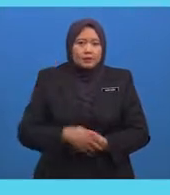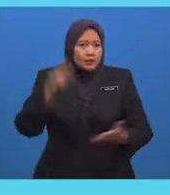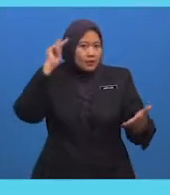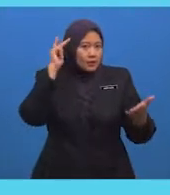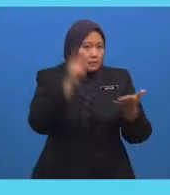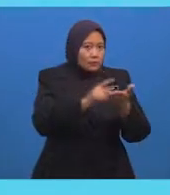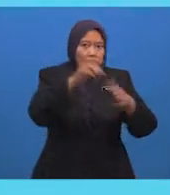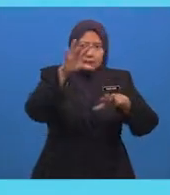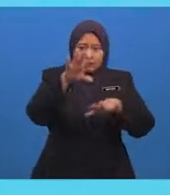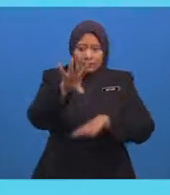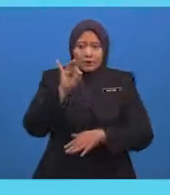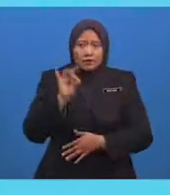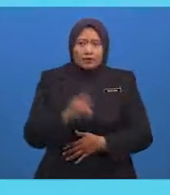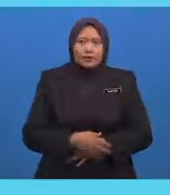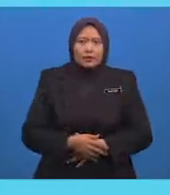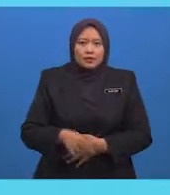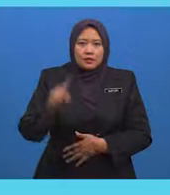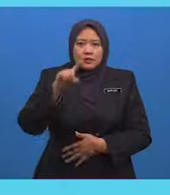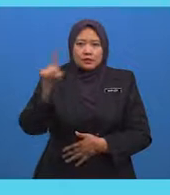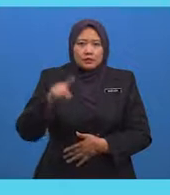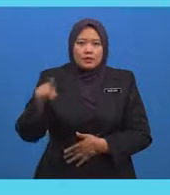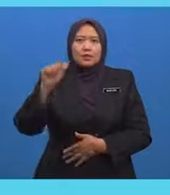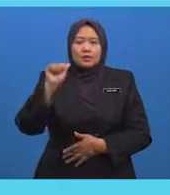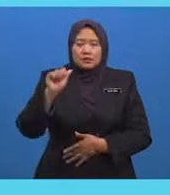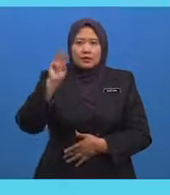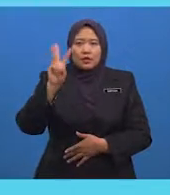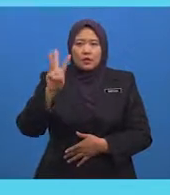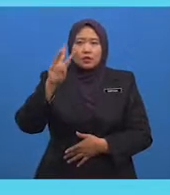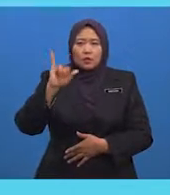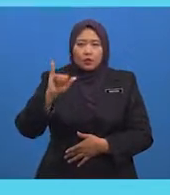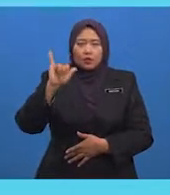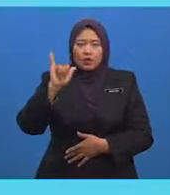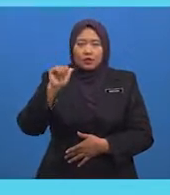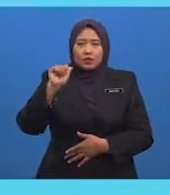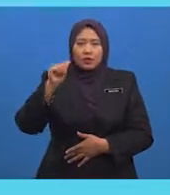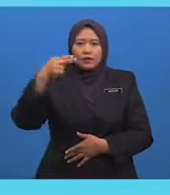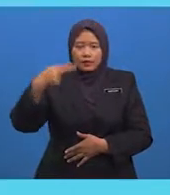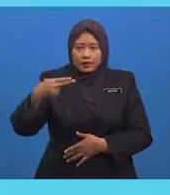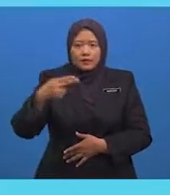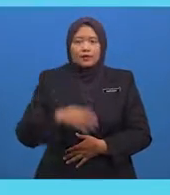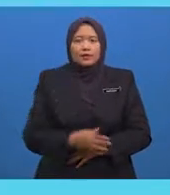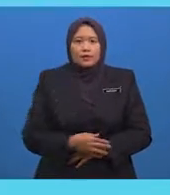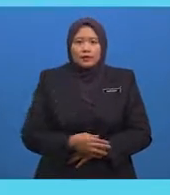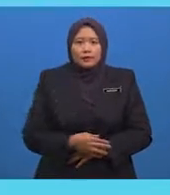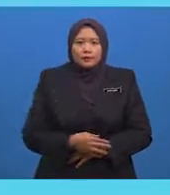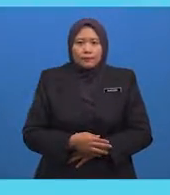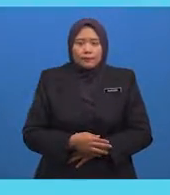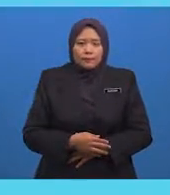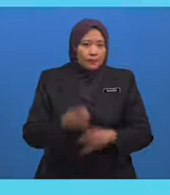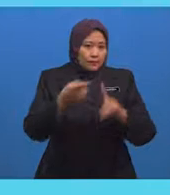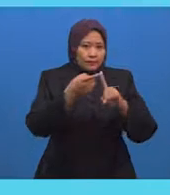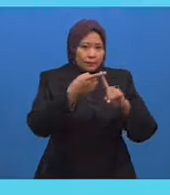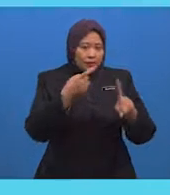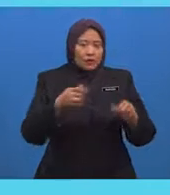Tenaga pengajarnya Terdiri daripada Ahli fiqh Dan ulama'-ulama' terkenal Yang